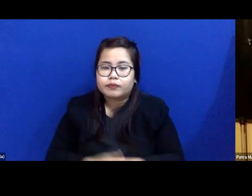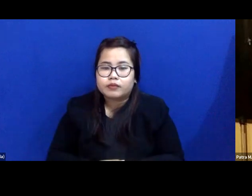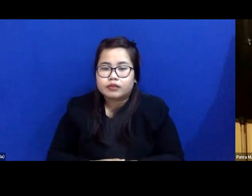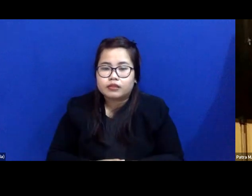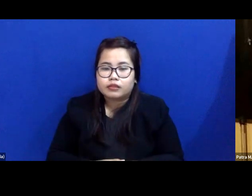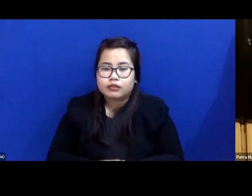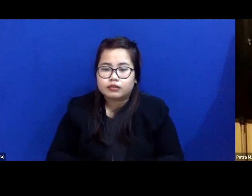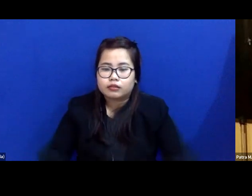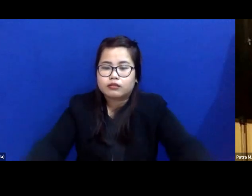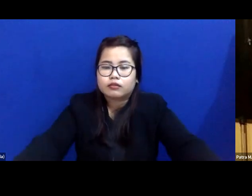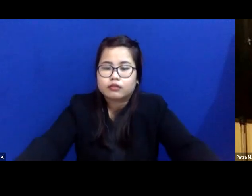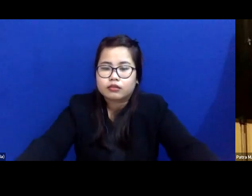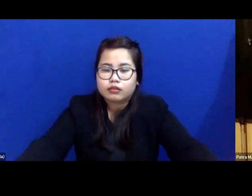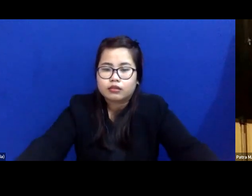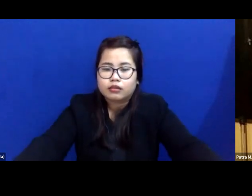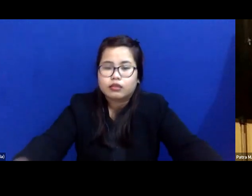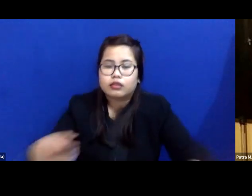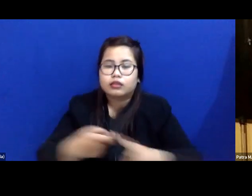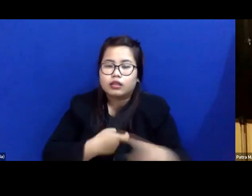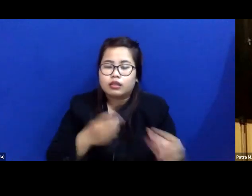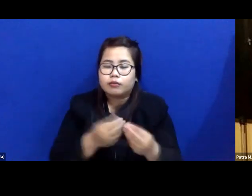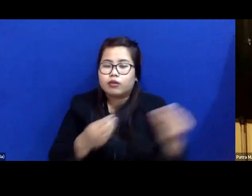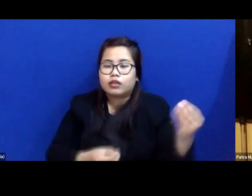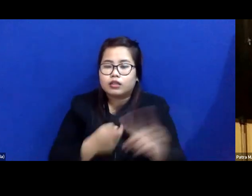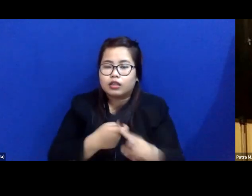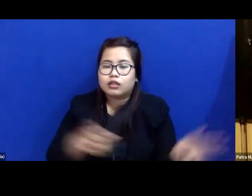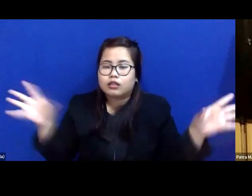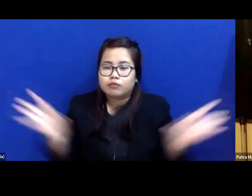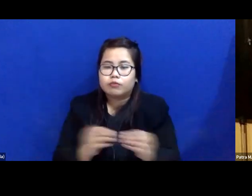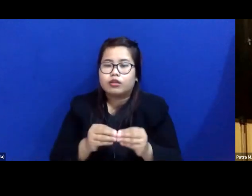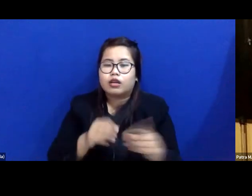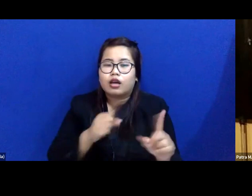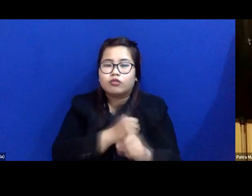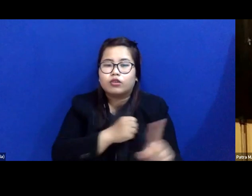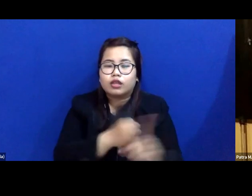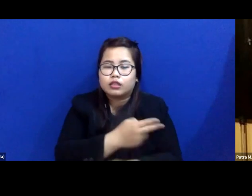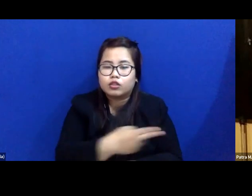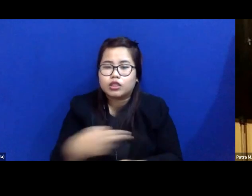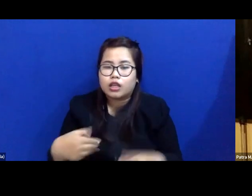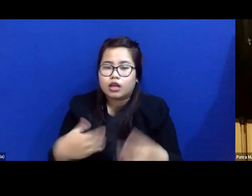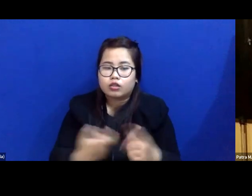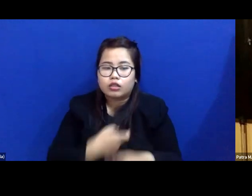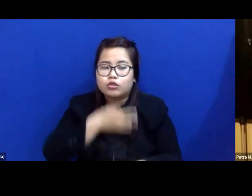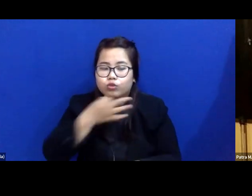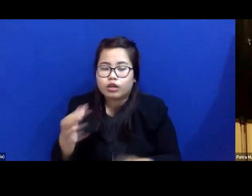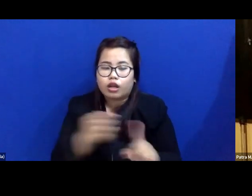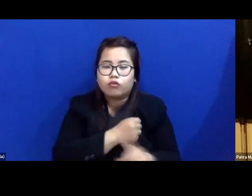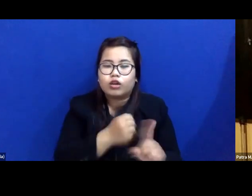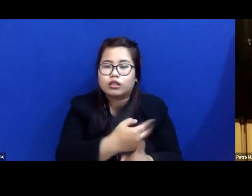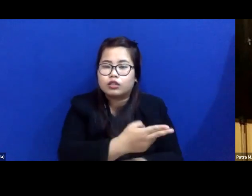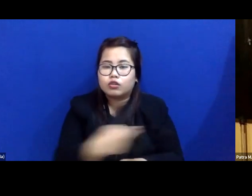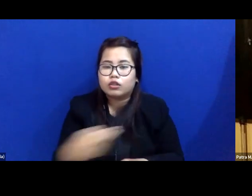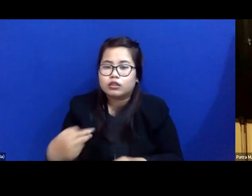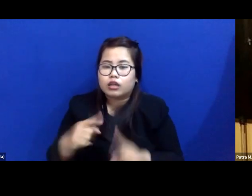atas nama Perhimpunan Advokat Indonesia, Suara Advokat Indonesia, saya sebut nanti